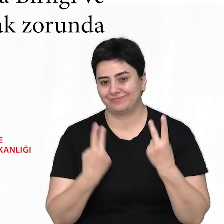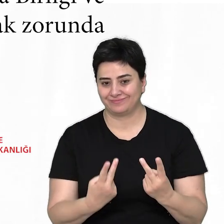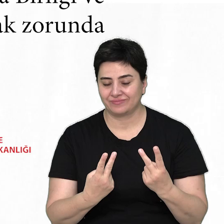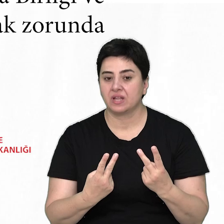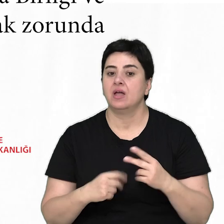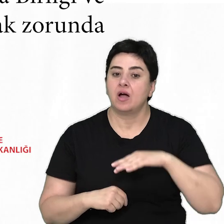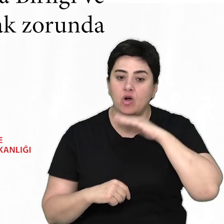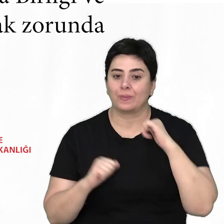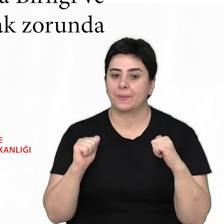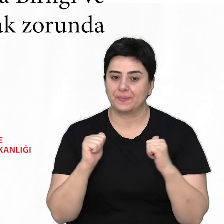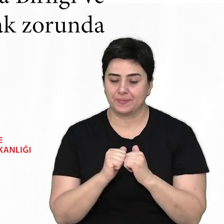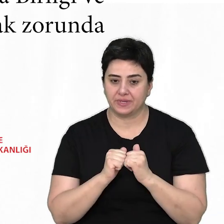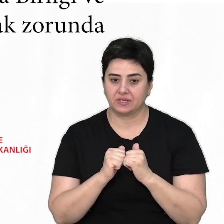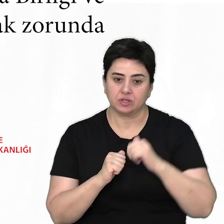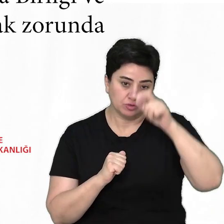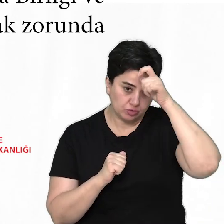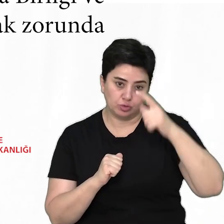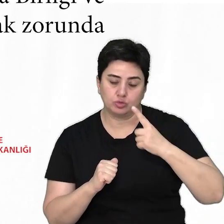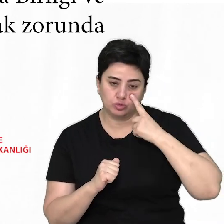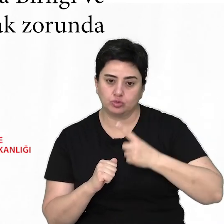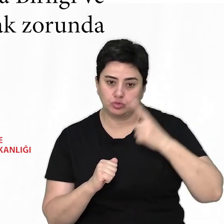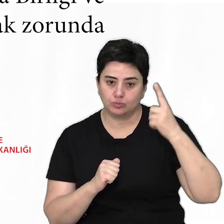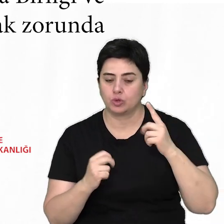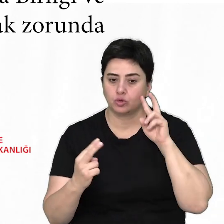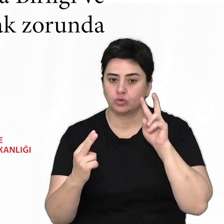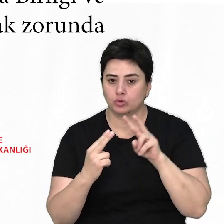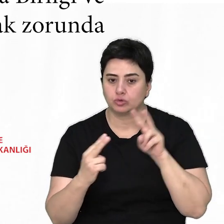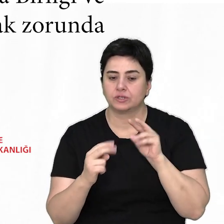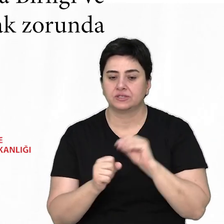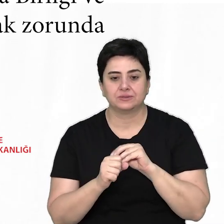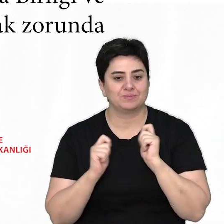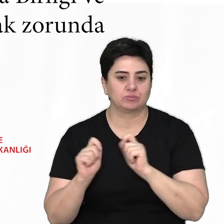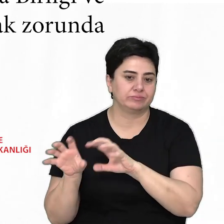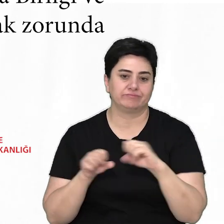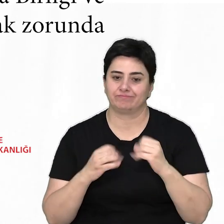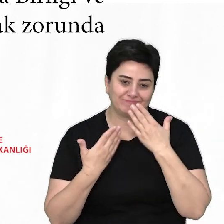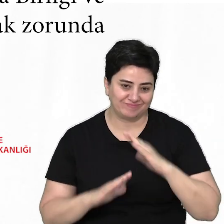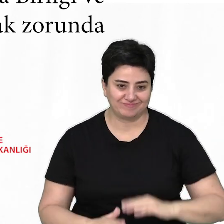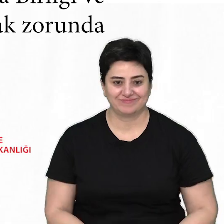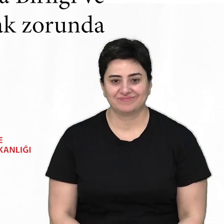ve Avrupa Birliği ve Türkiye Cumhuriyeti'nin görüşlerini yansıtmak zorunda değildir.